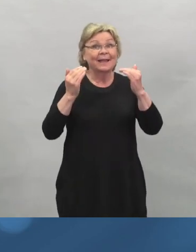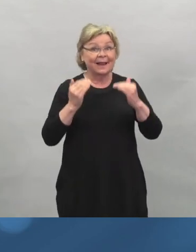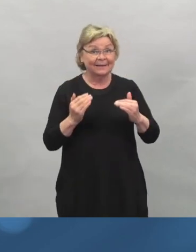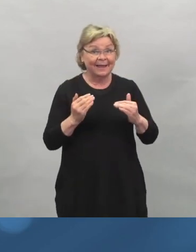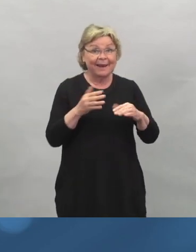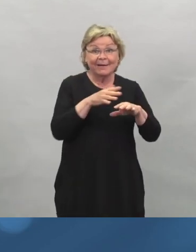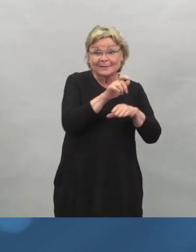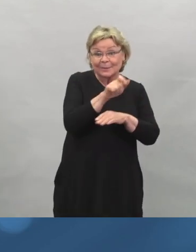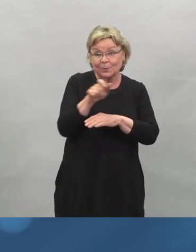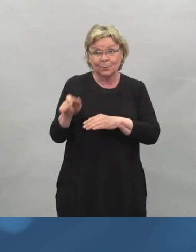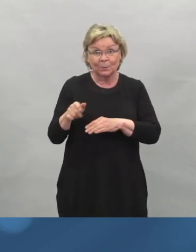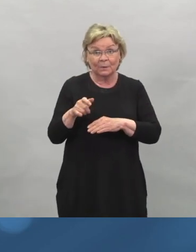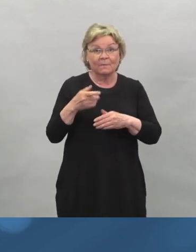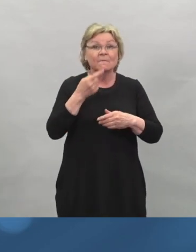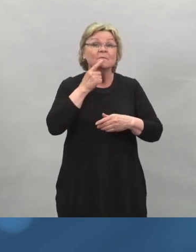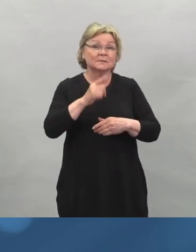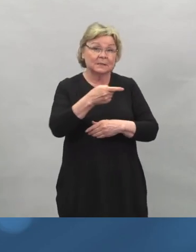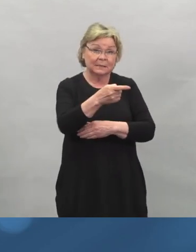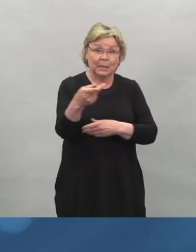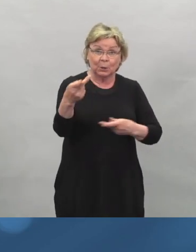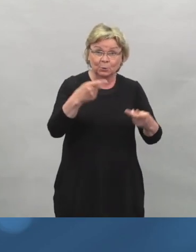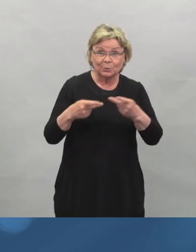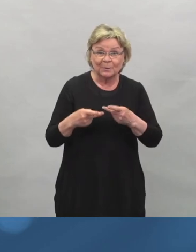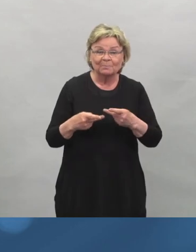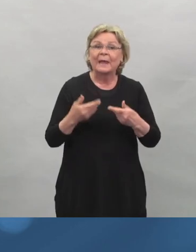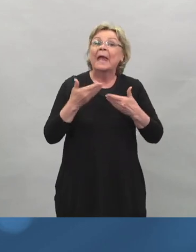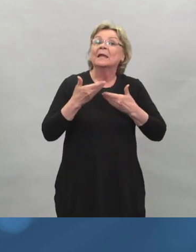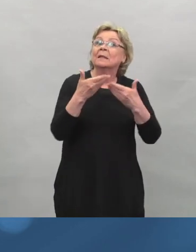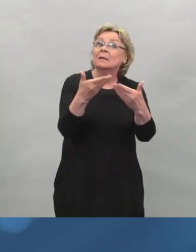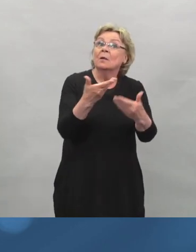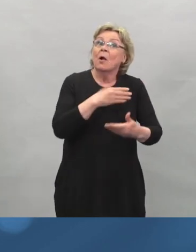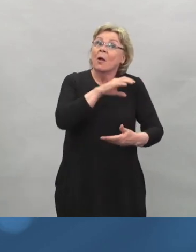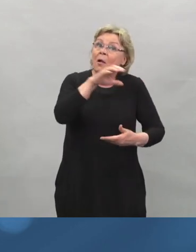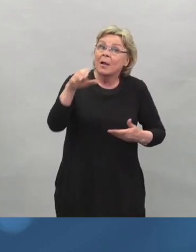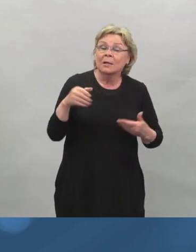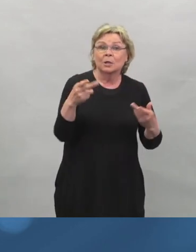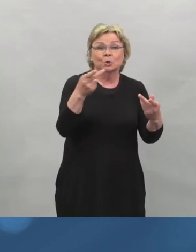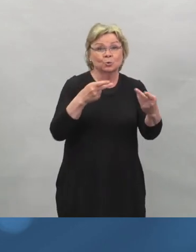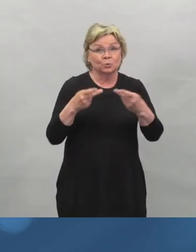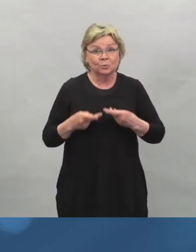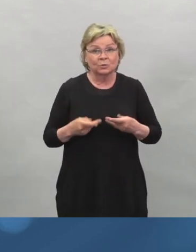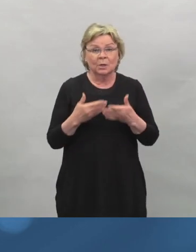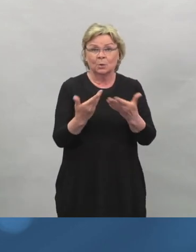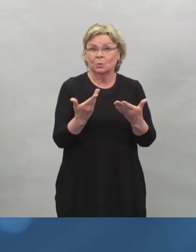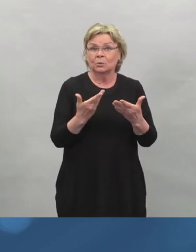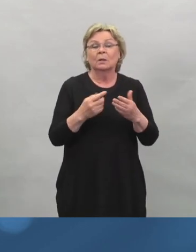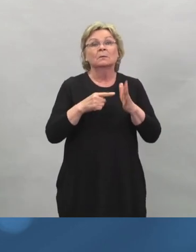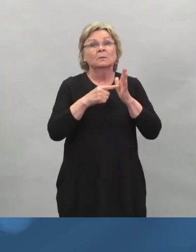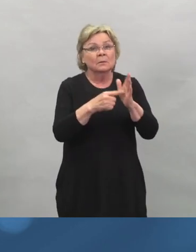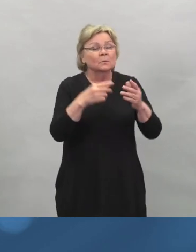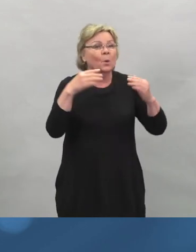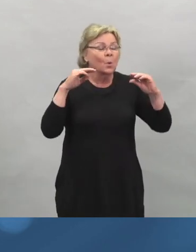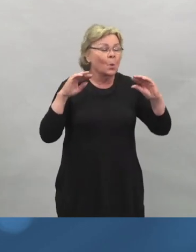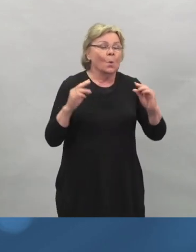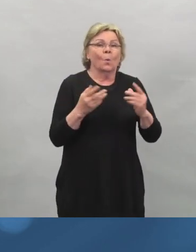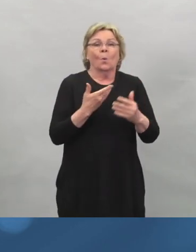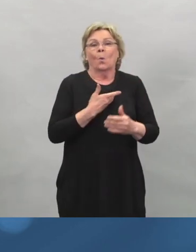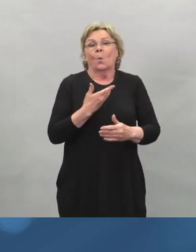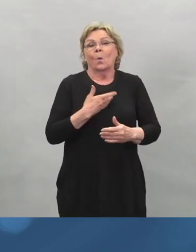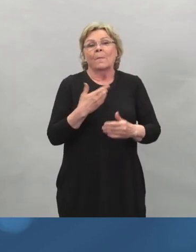kysymyksiin. Kiitos kaikista kysymyksistä. Niitä on tullut jälleen kerran hyvin runsaasti eli noin 700.